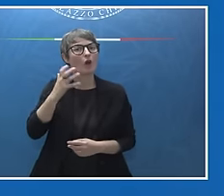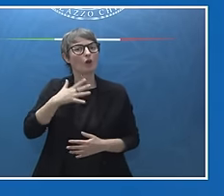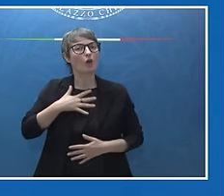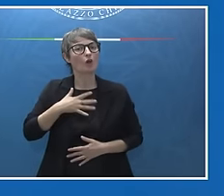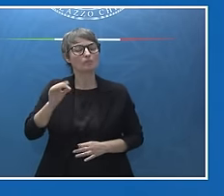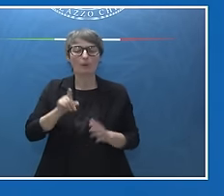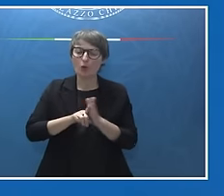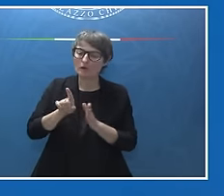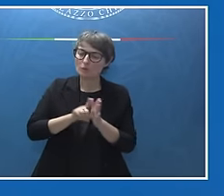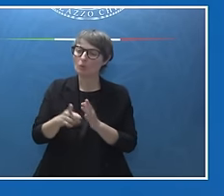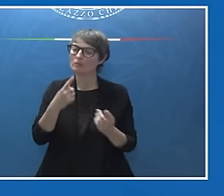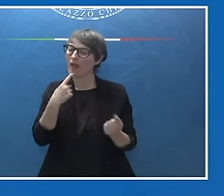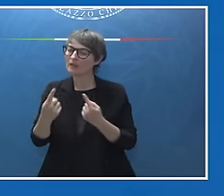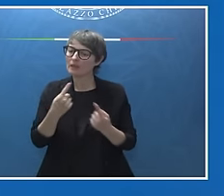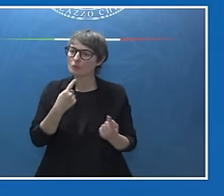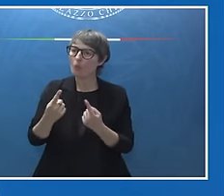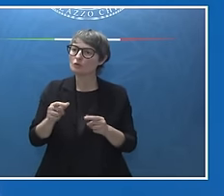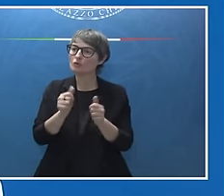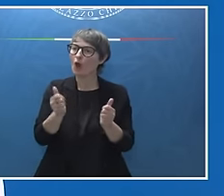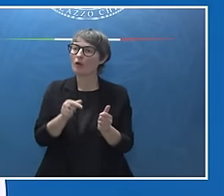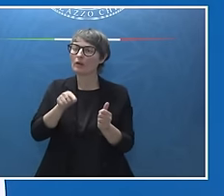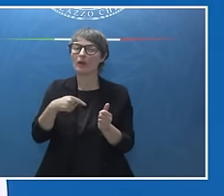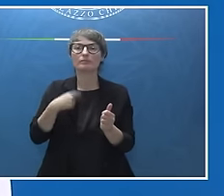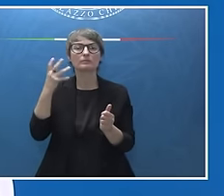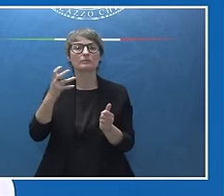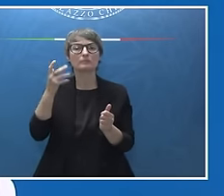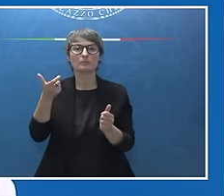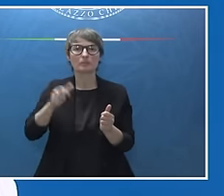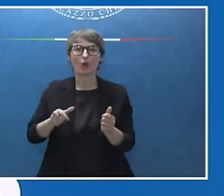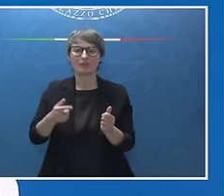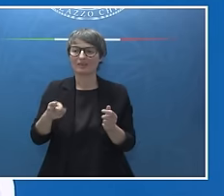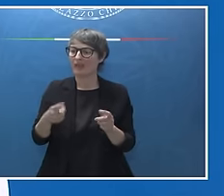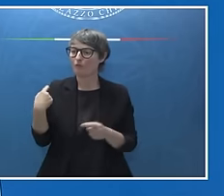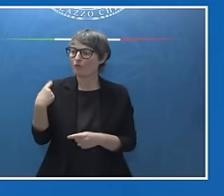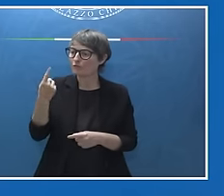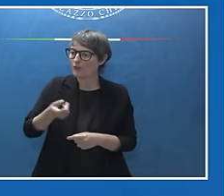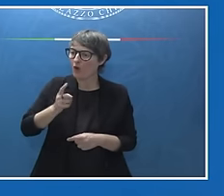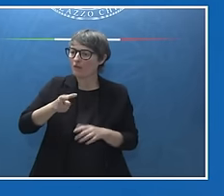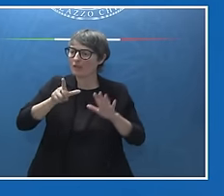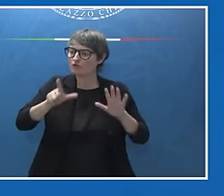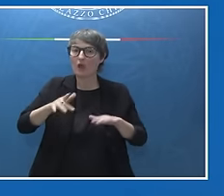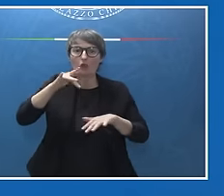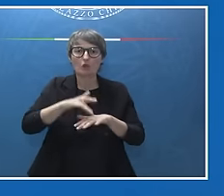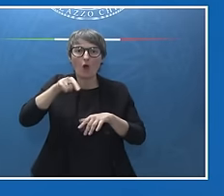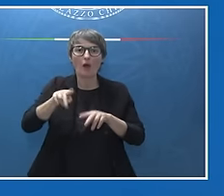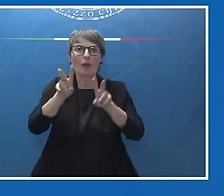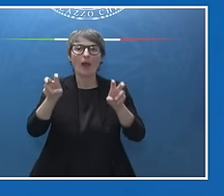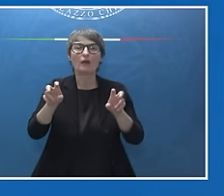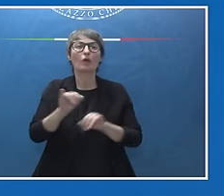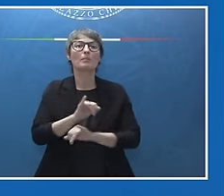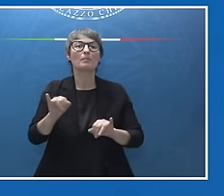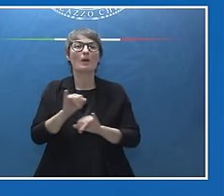questo tema perché non era mai stato trattato in questo vertice, non era mai stato trattato con tanta chiarezza.